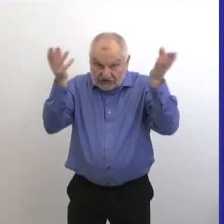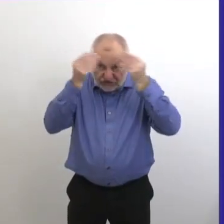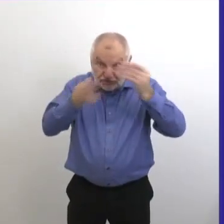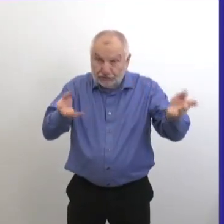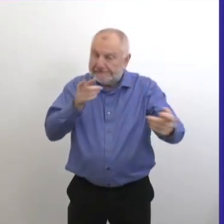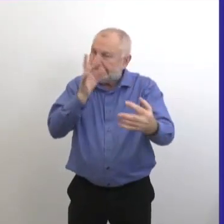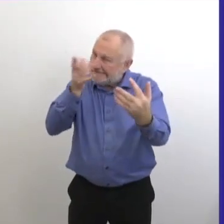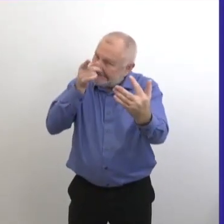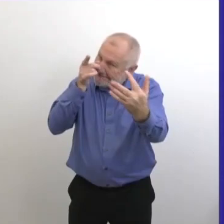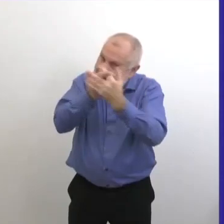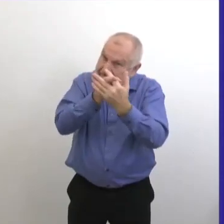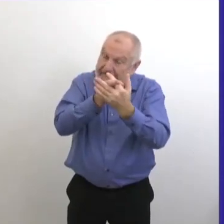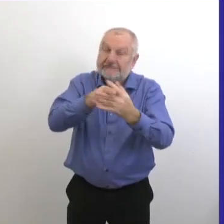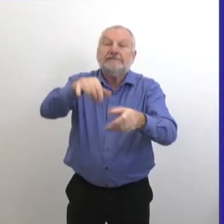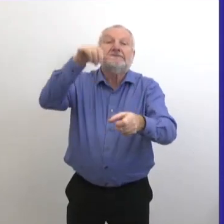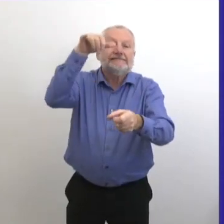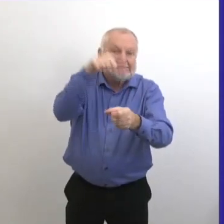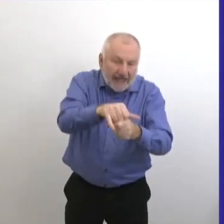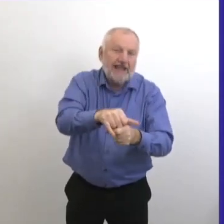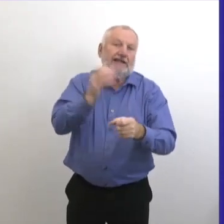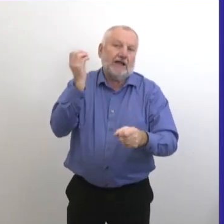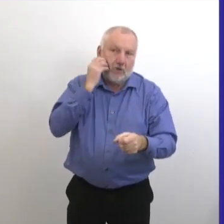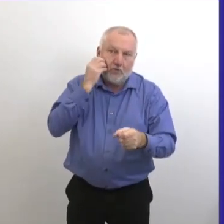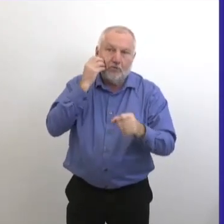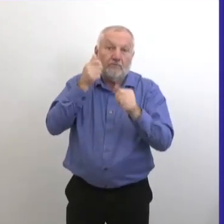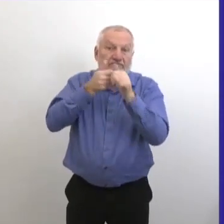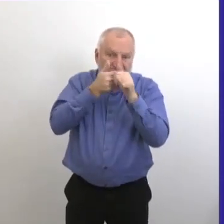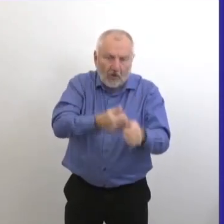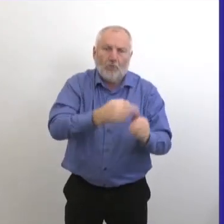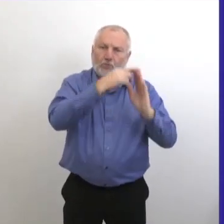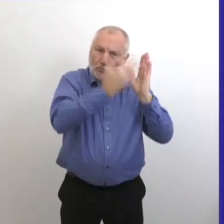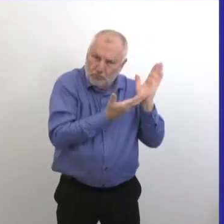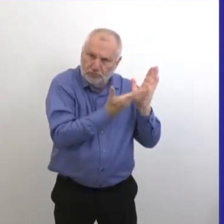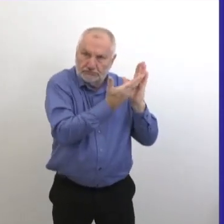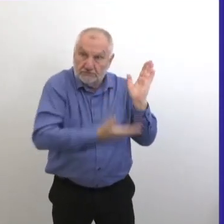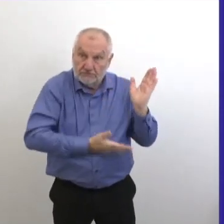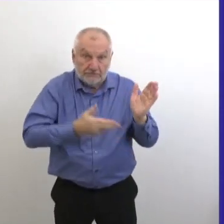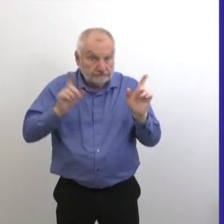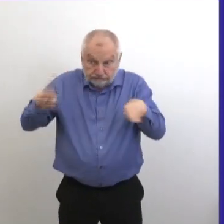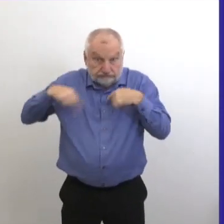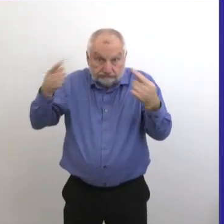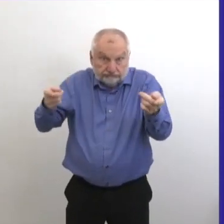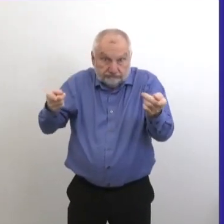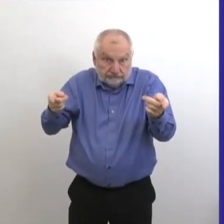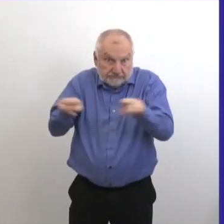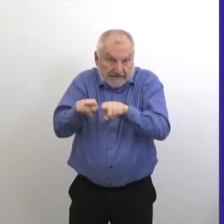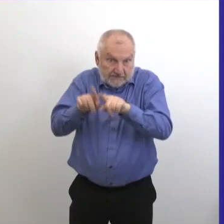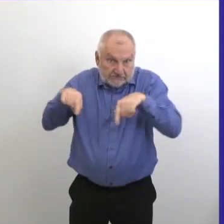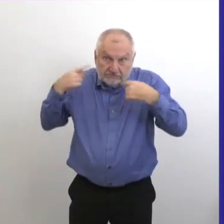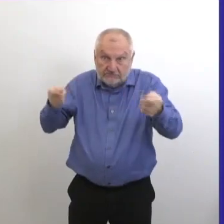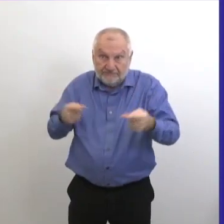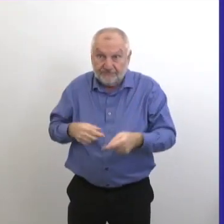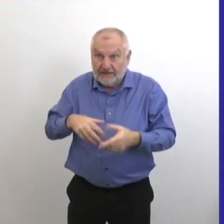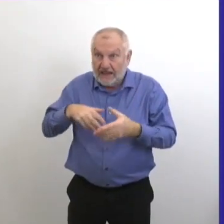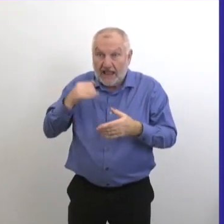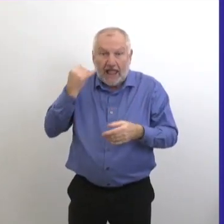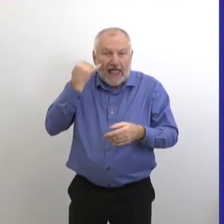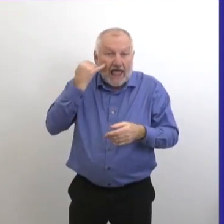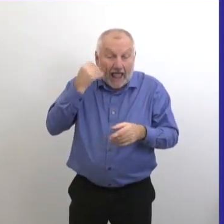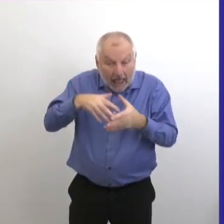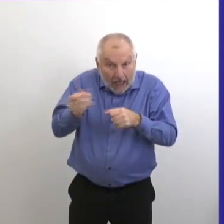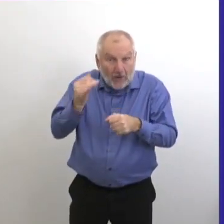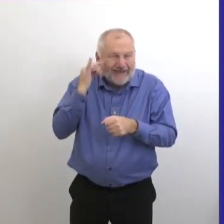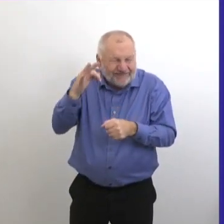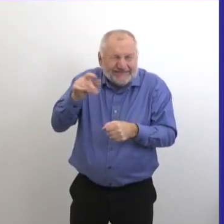plus possible, respectez les précautions de base qu'on discute depuis très longtemps. Ne sortez que pour des raisons essentielles. Essayez d